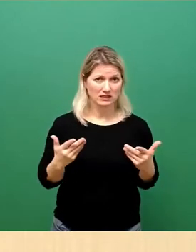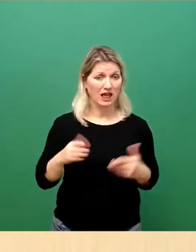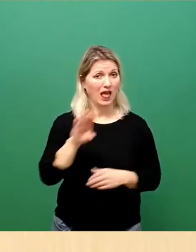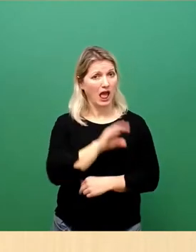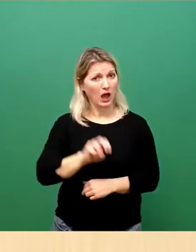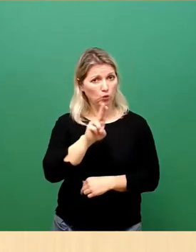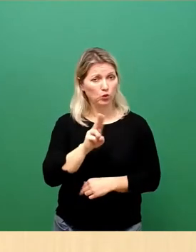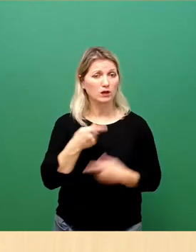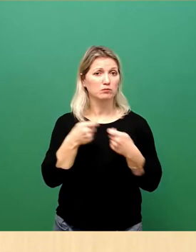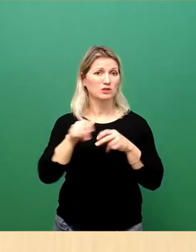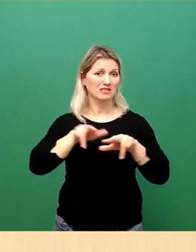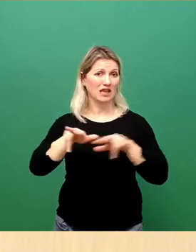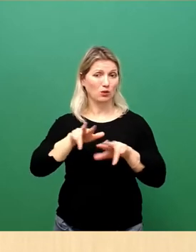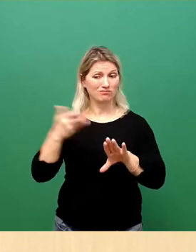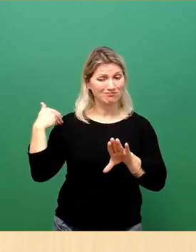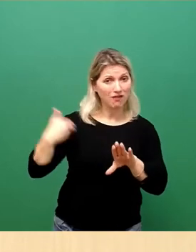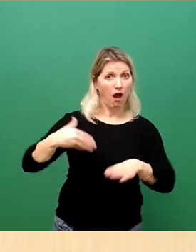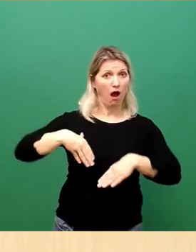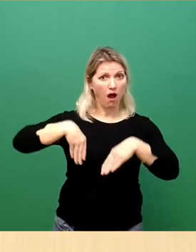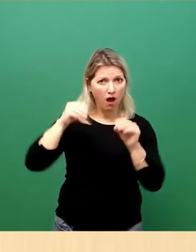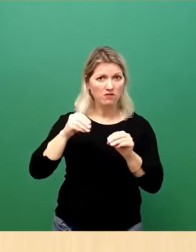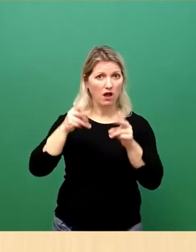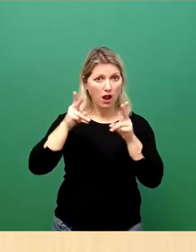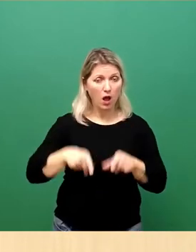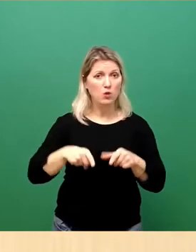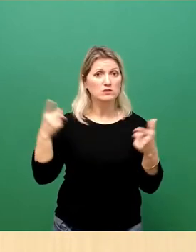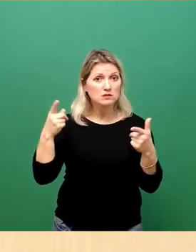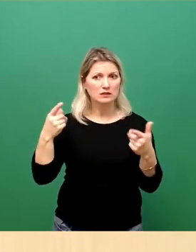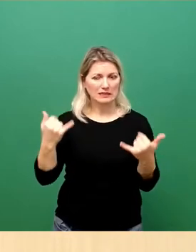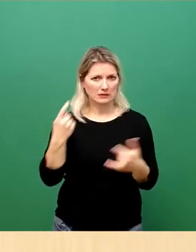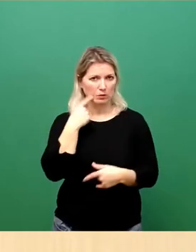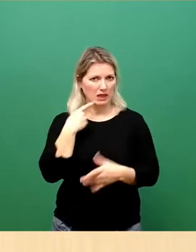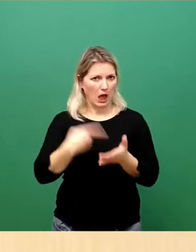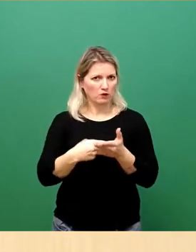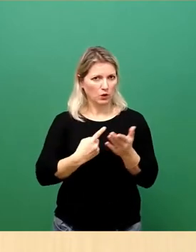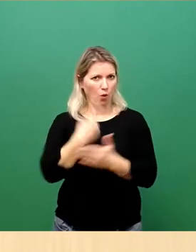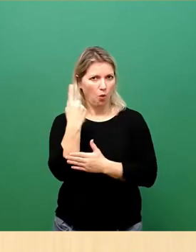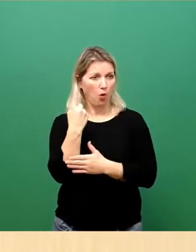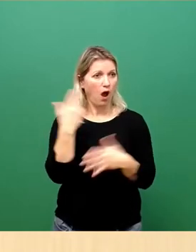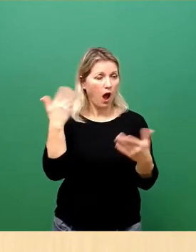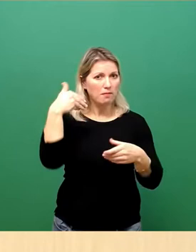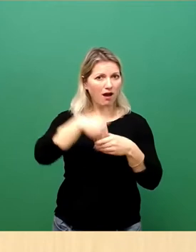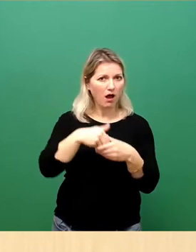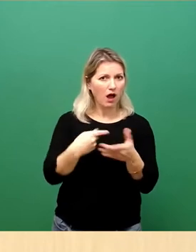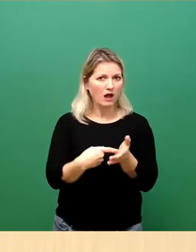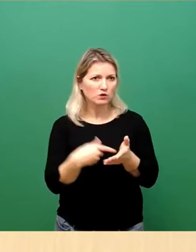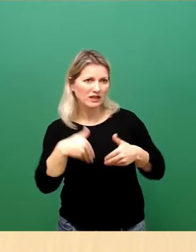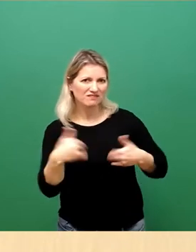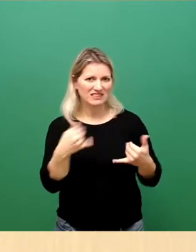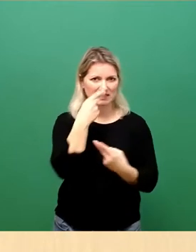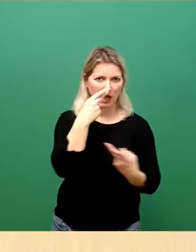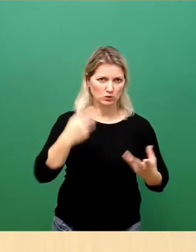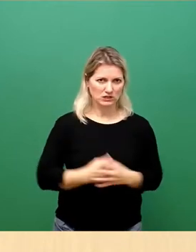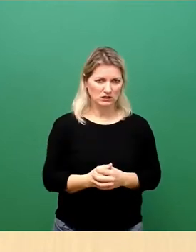erst dabei, die rechtlichen Grundlagen für die aktuellen Herausforderungen klar zu definieren. Und weil die Voraussage so schwierig